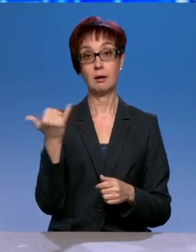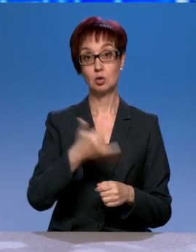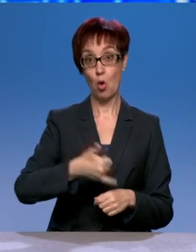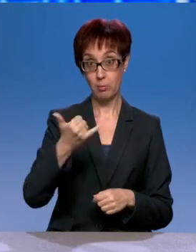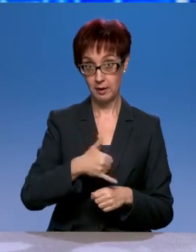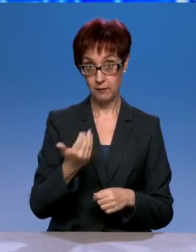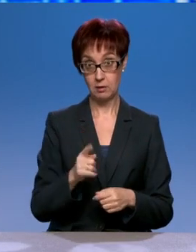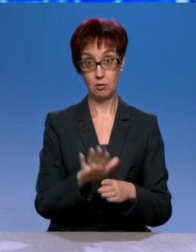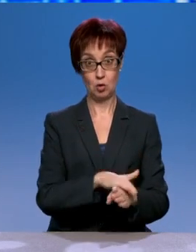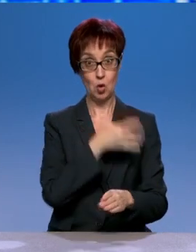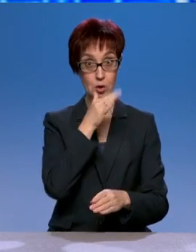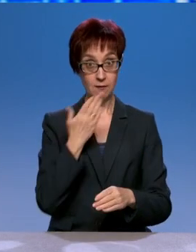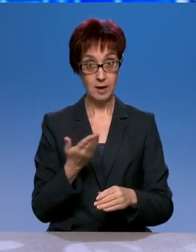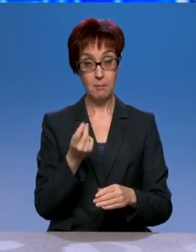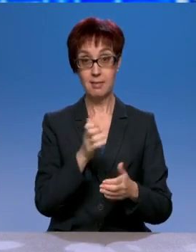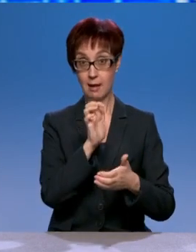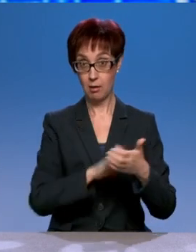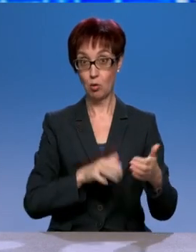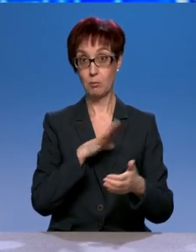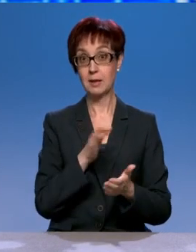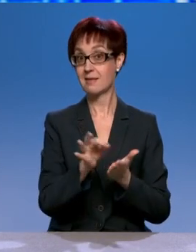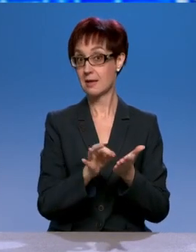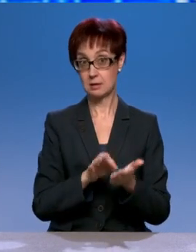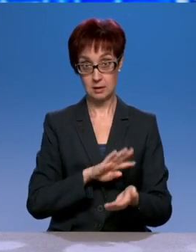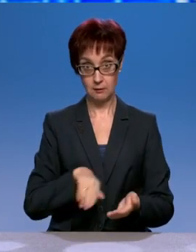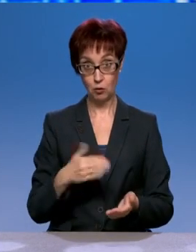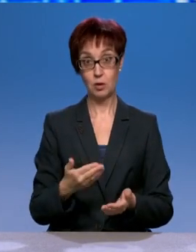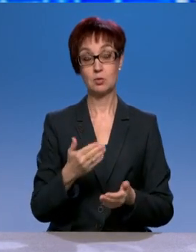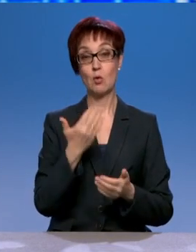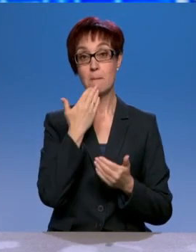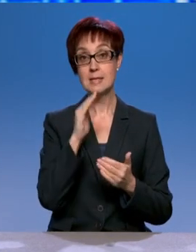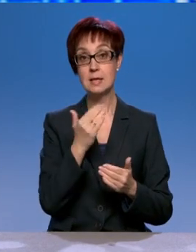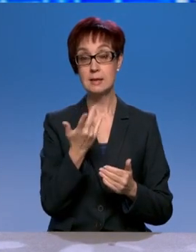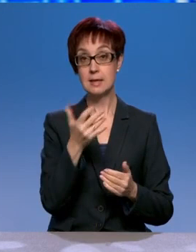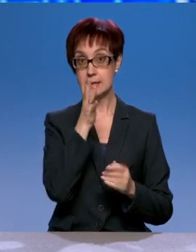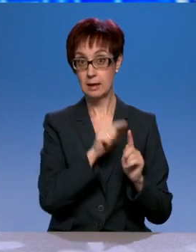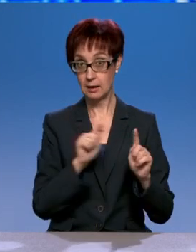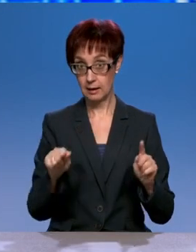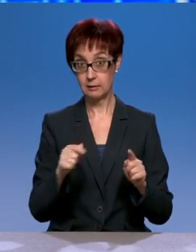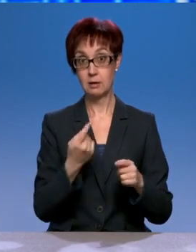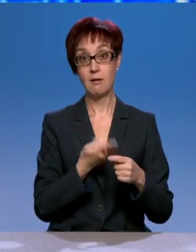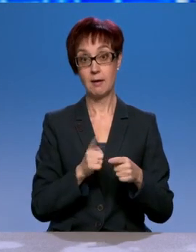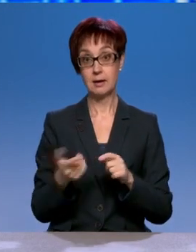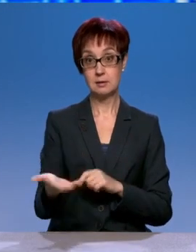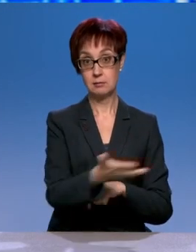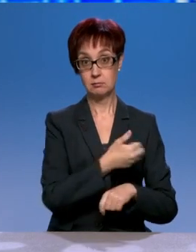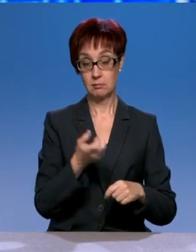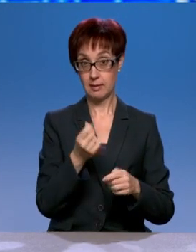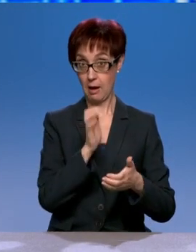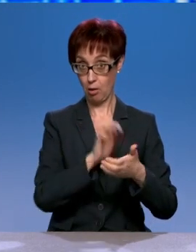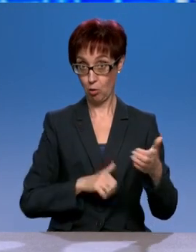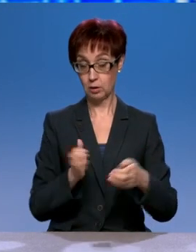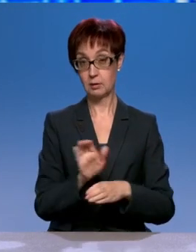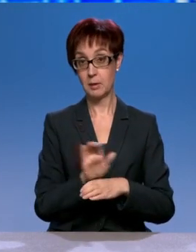С некоторых пор, несколько лет последних, он идет в дорожные фонды. Но надо сказать, что всех денег, собранных как